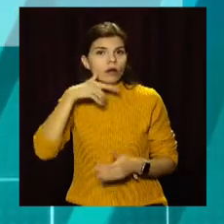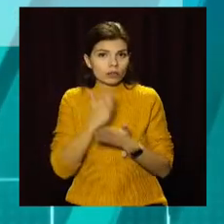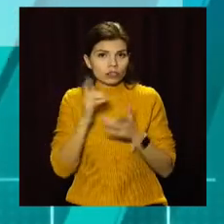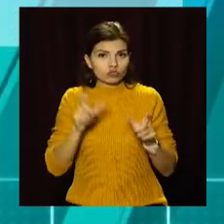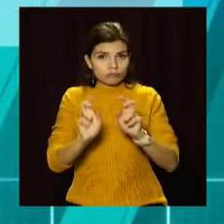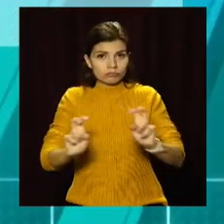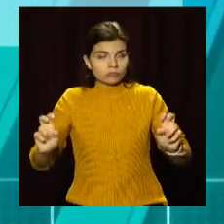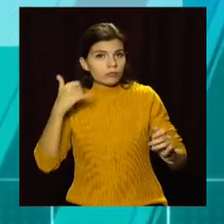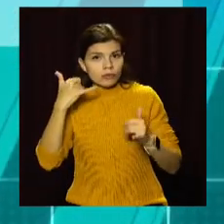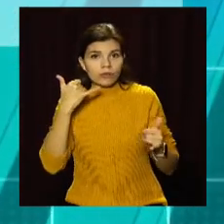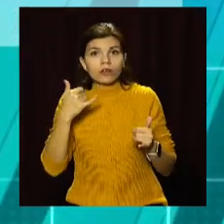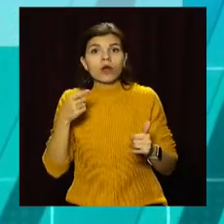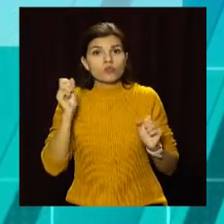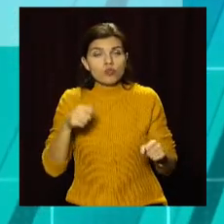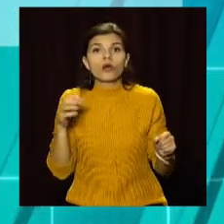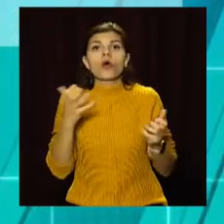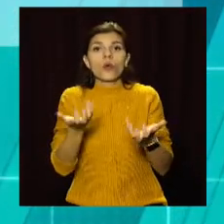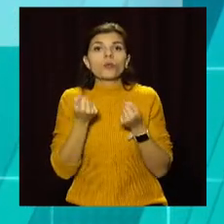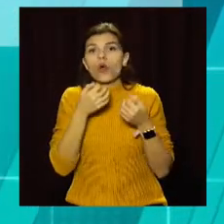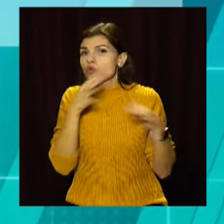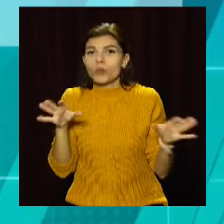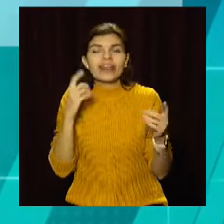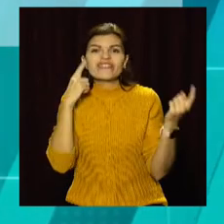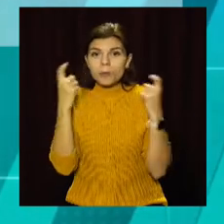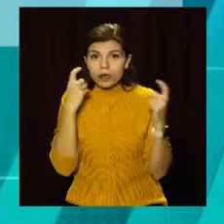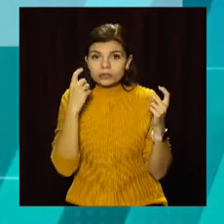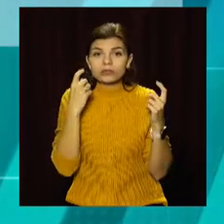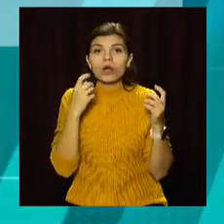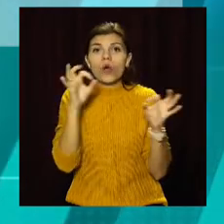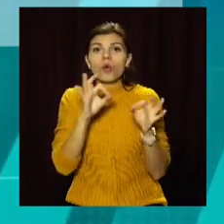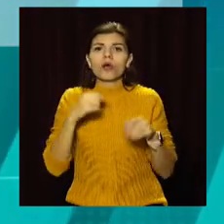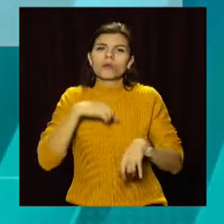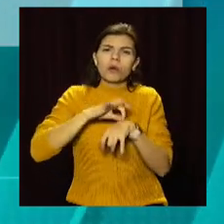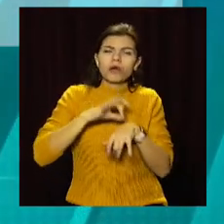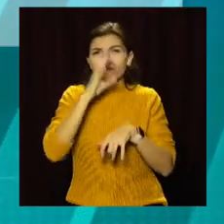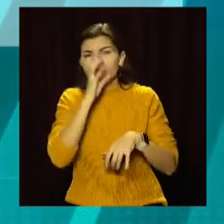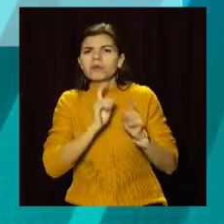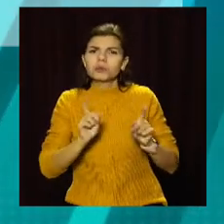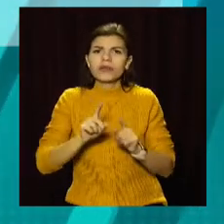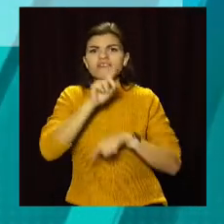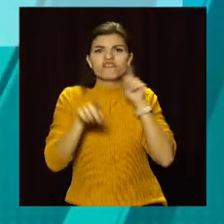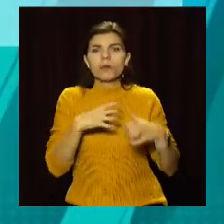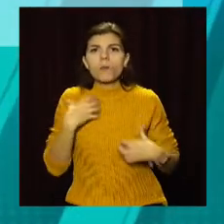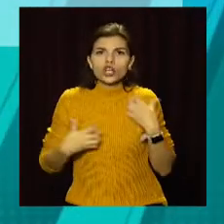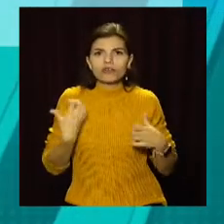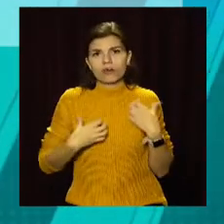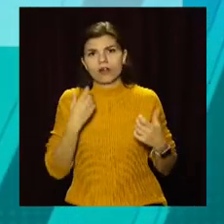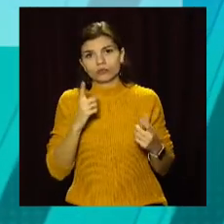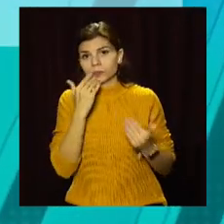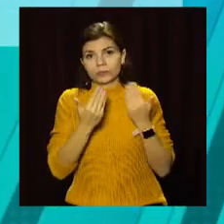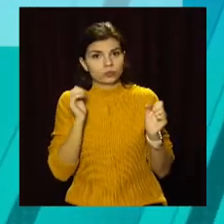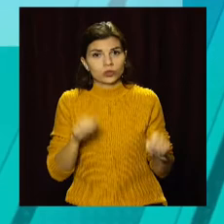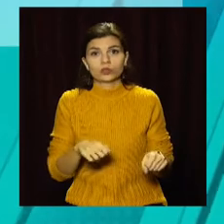Очільник відомства каже, в них можна буде отримати будь-яку інформацію про недугу і задати усі хвилюючі питання.